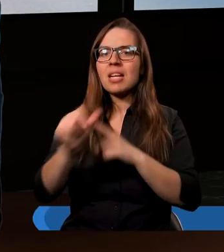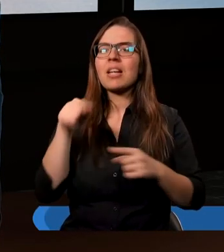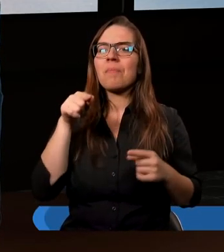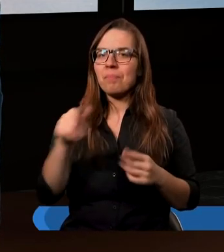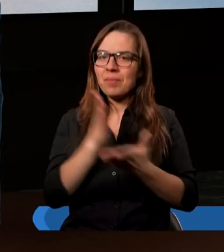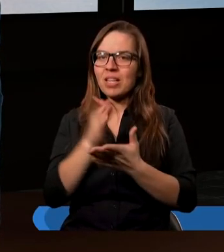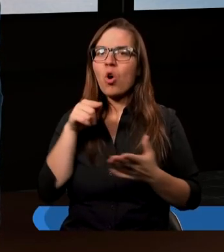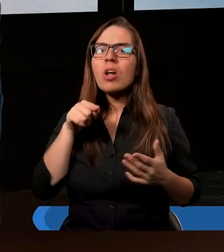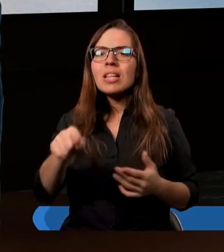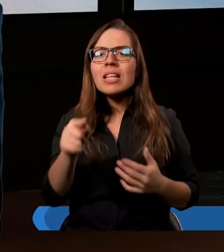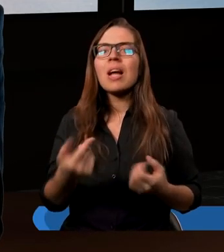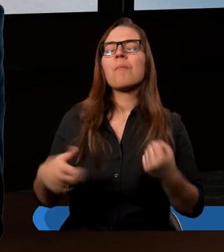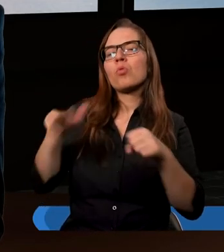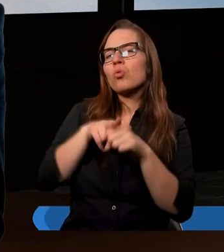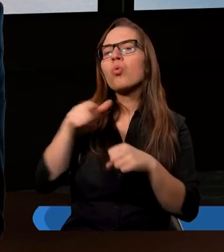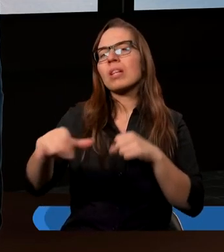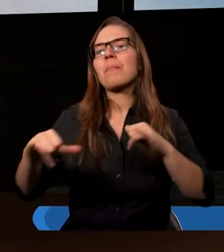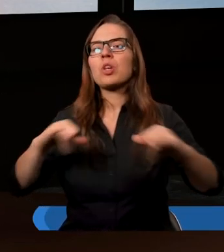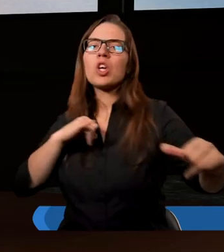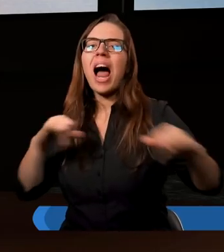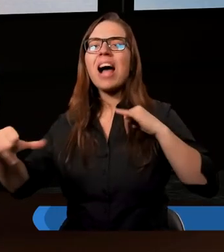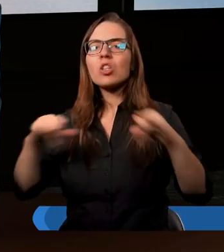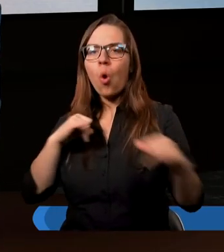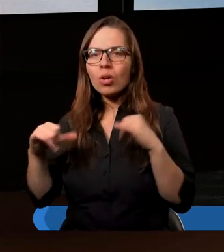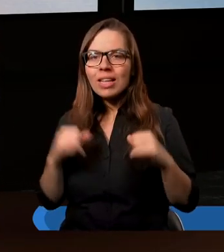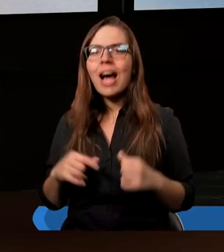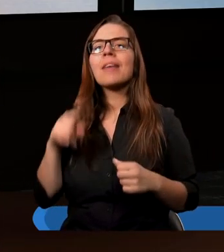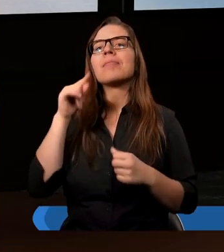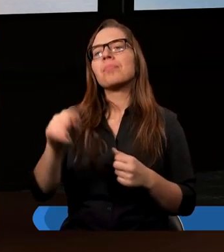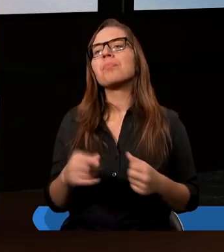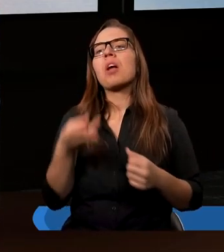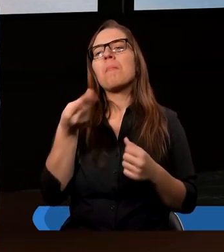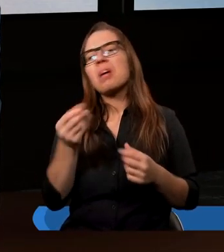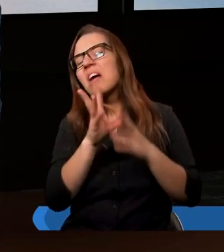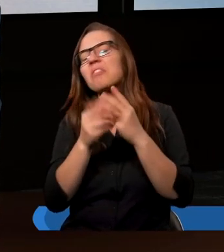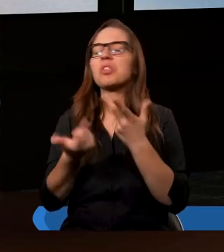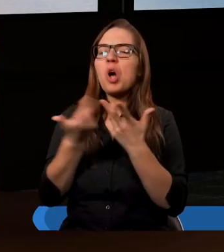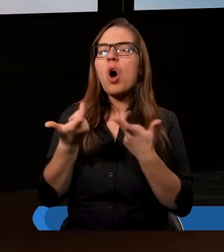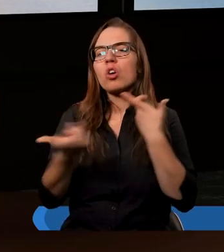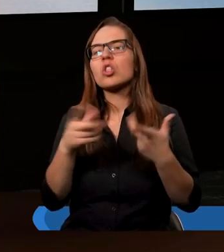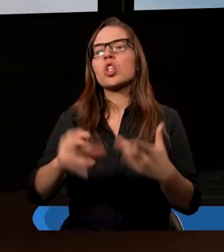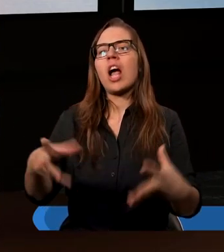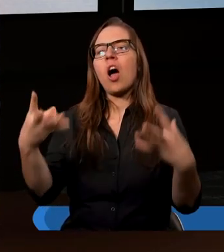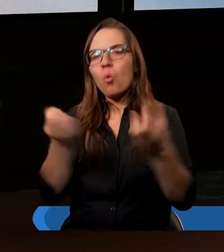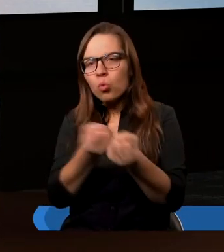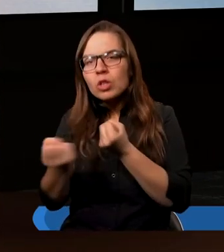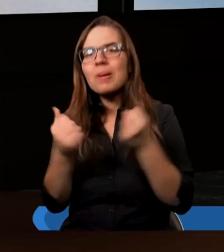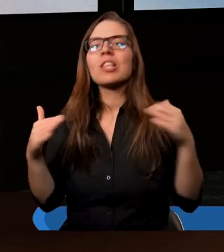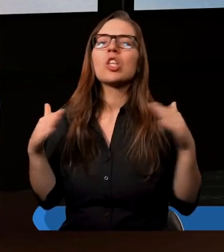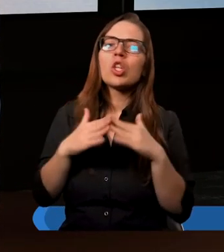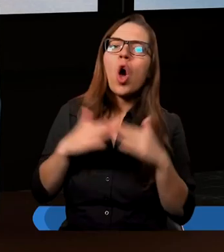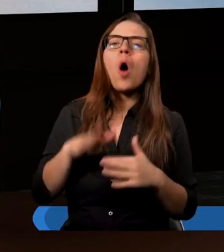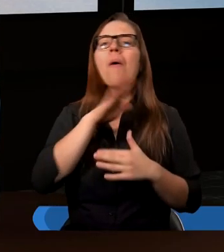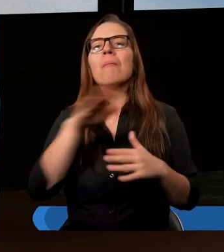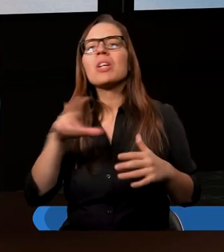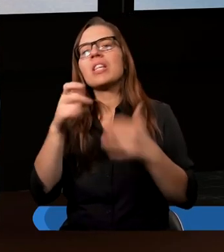który tym szafuje. To, że ja zarabiam pieniądze pracując, że utrzymuję dom, dzieci i